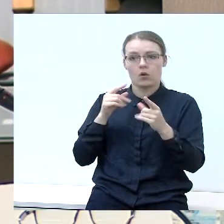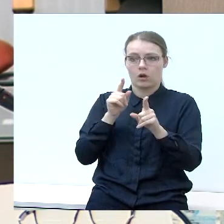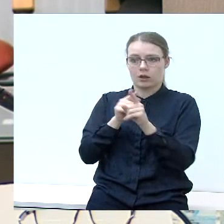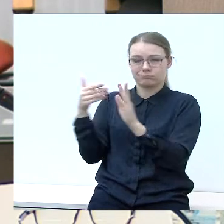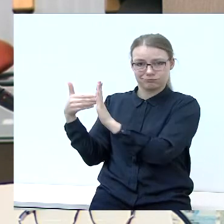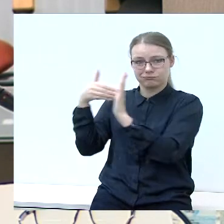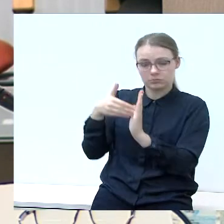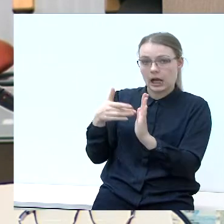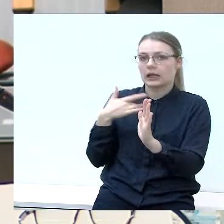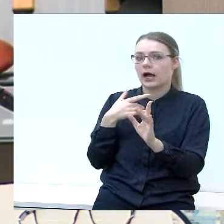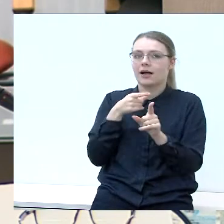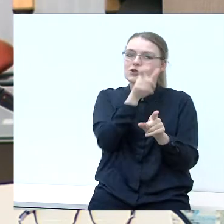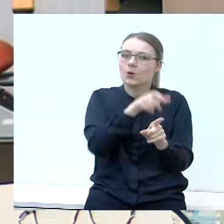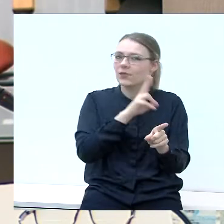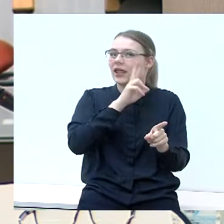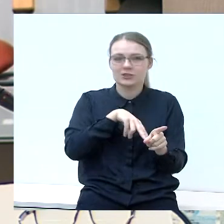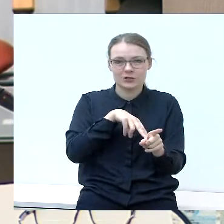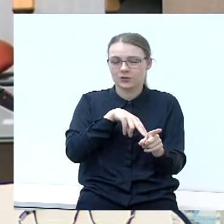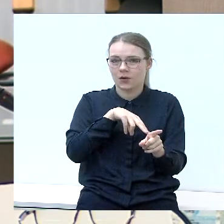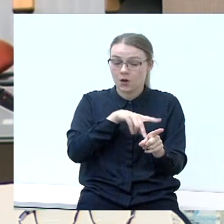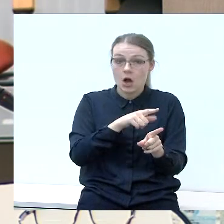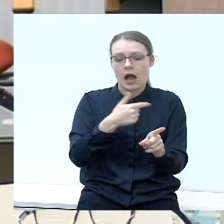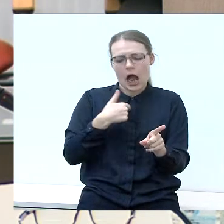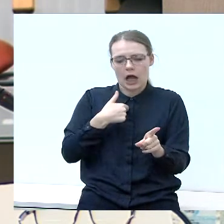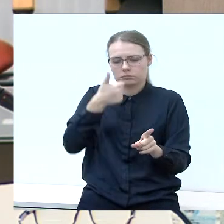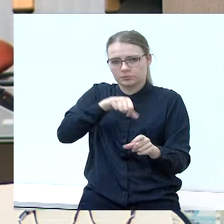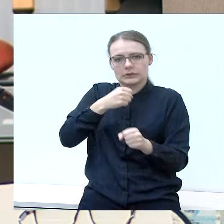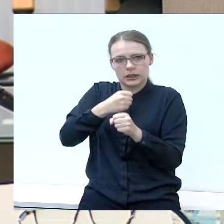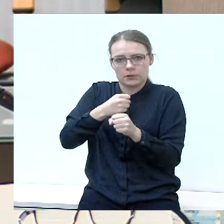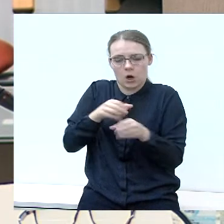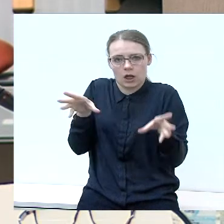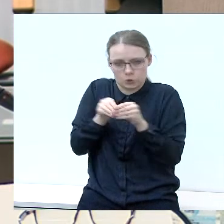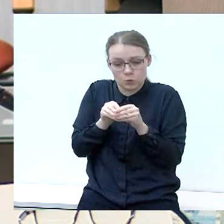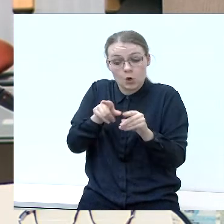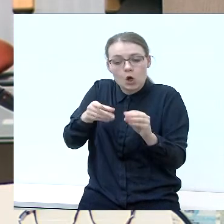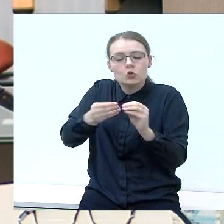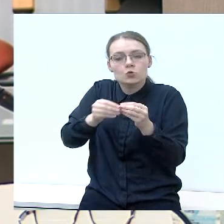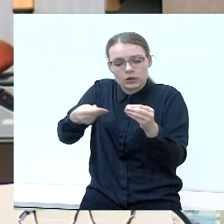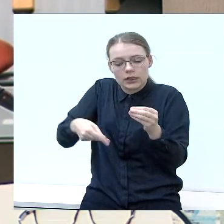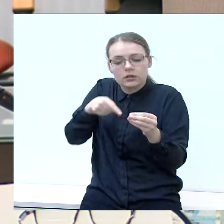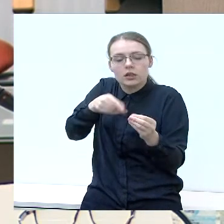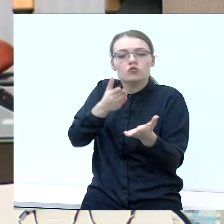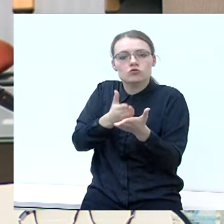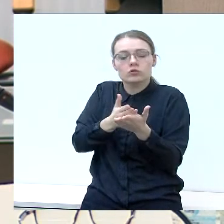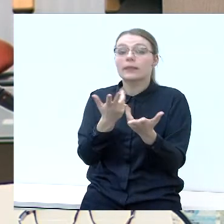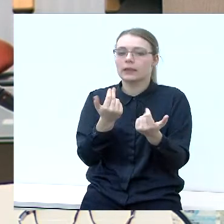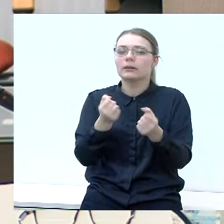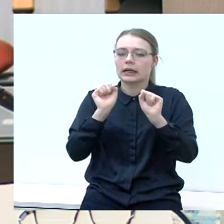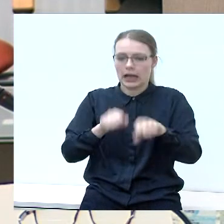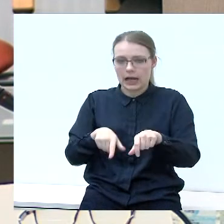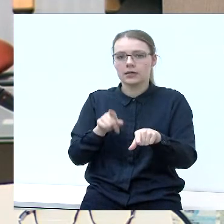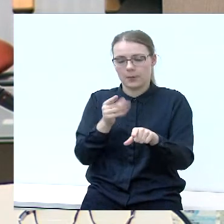gerbiamas Ulevičios, gal nežino, kadangi sutartista buvo sudaryta man dirbant. Toj sutartį būtent įsipareigojimai yra tokio, kad galima daryti